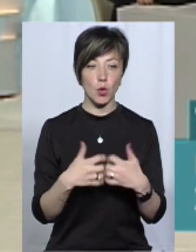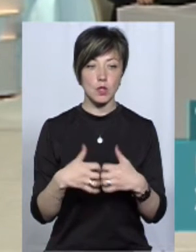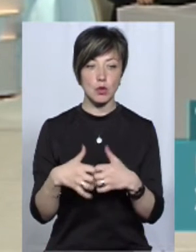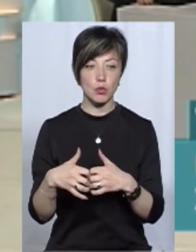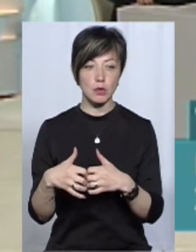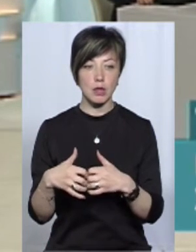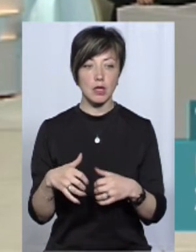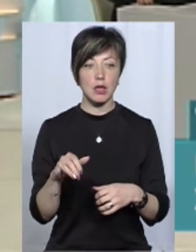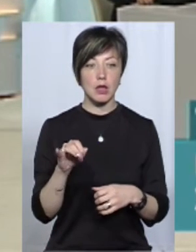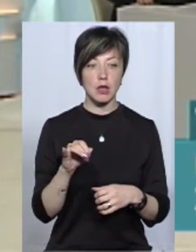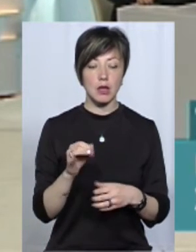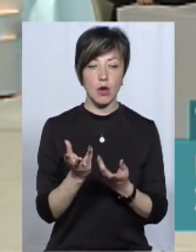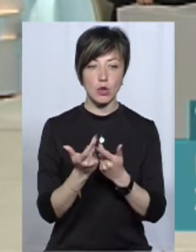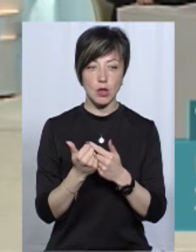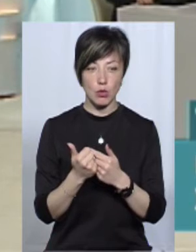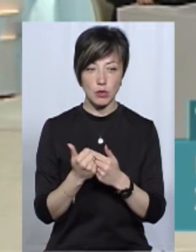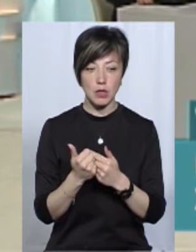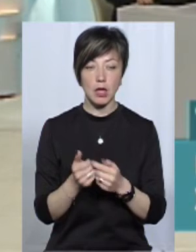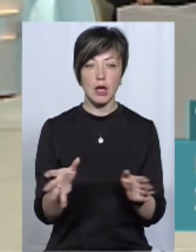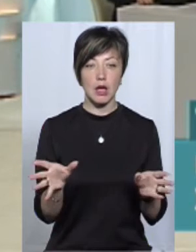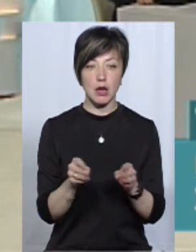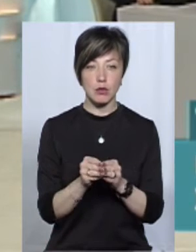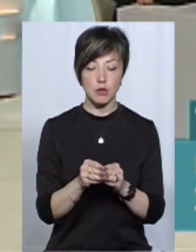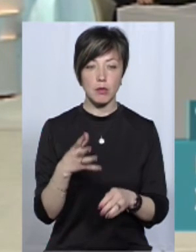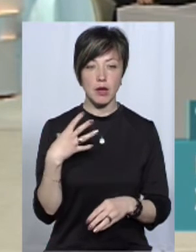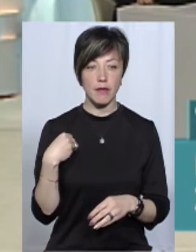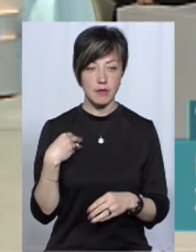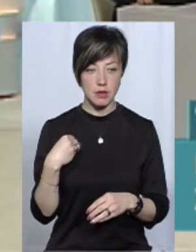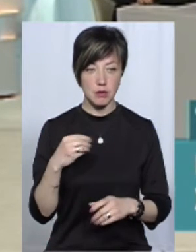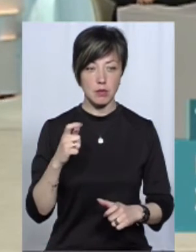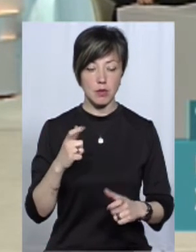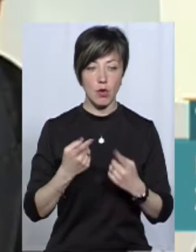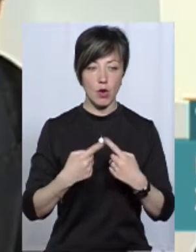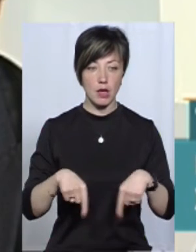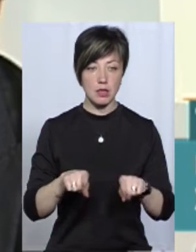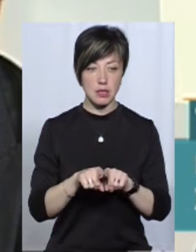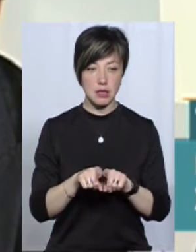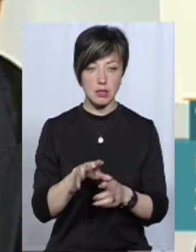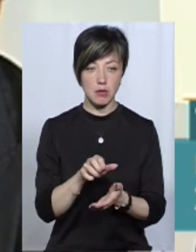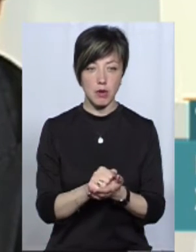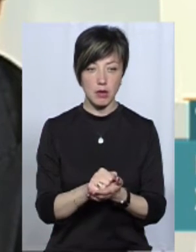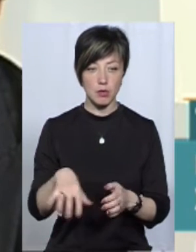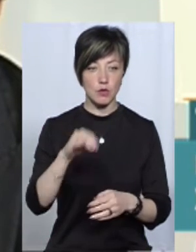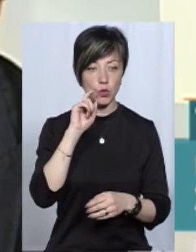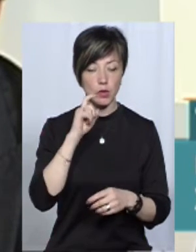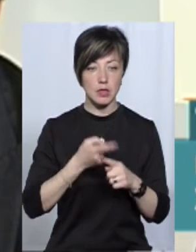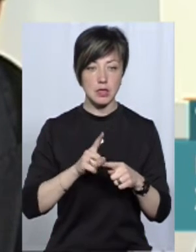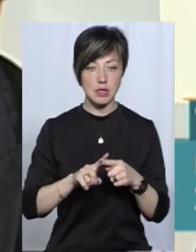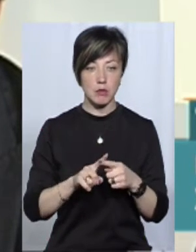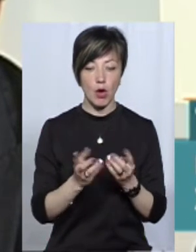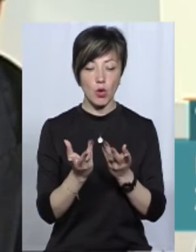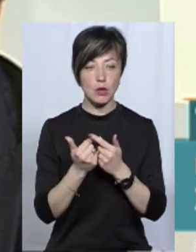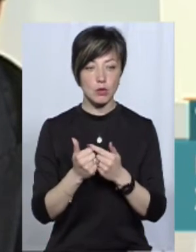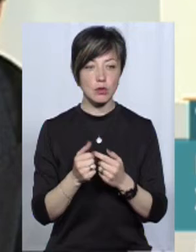розрахунки. Він разом із Львівським Оргрес, така організація, яка займається по всіх прийнівцями зрахунками,